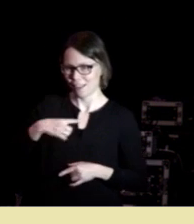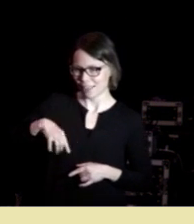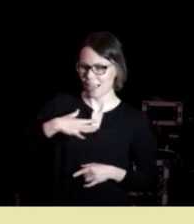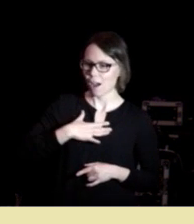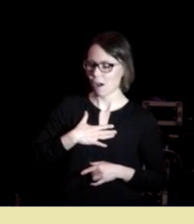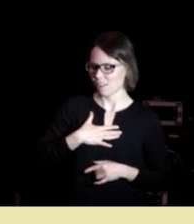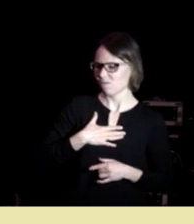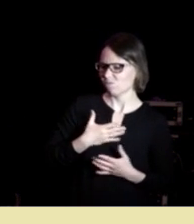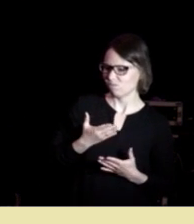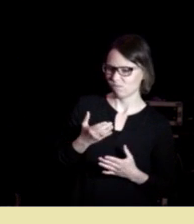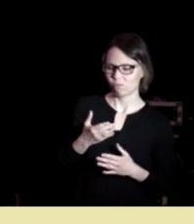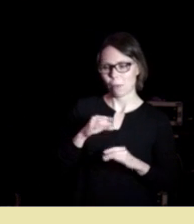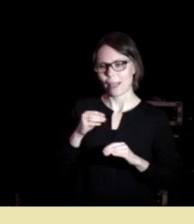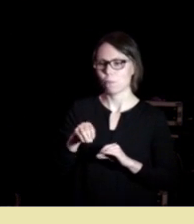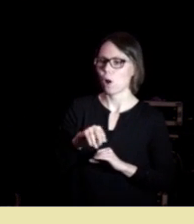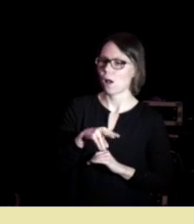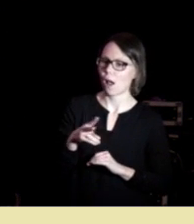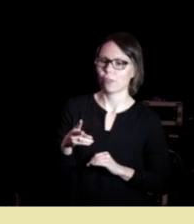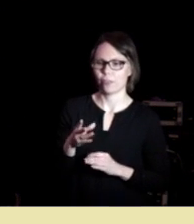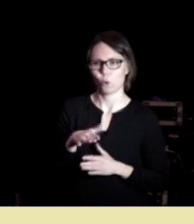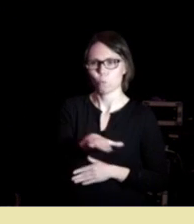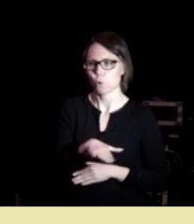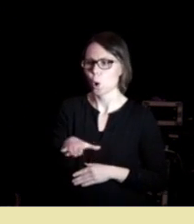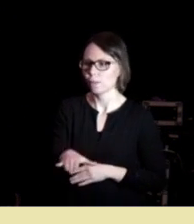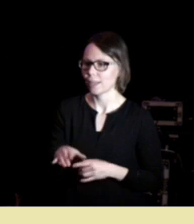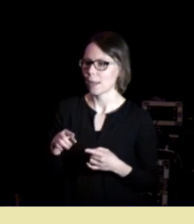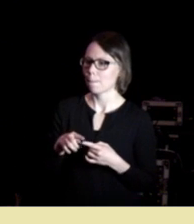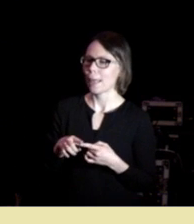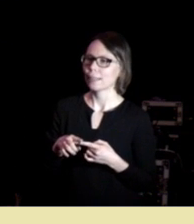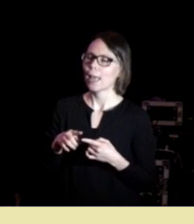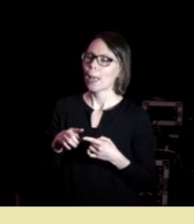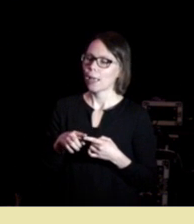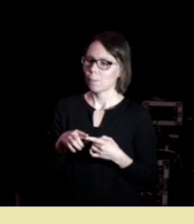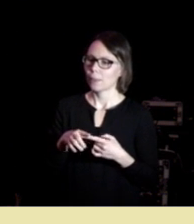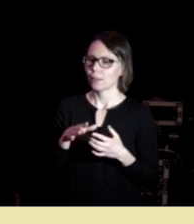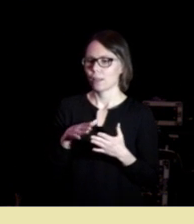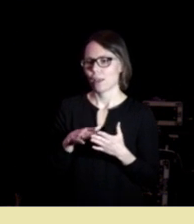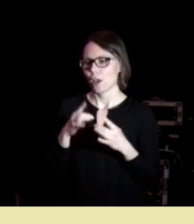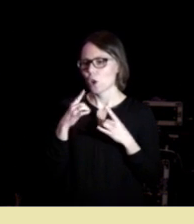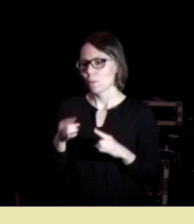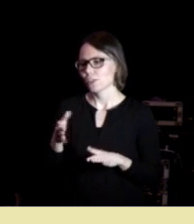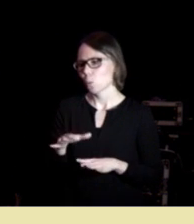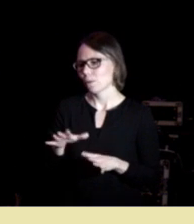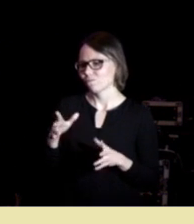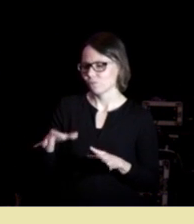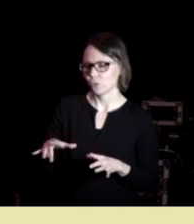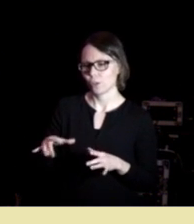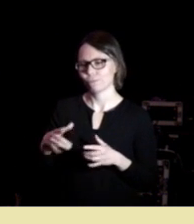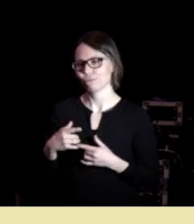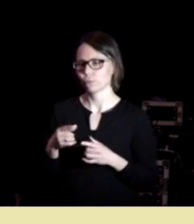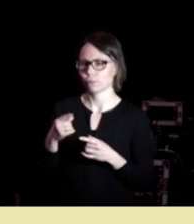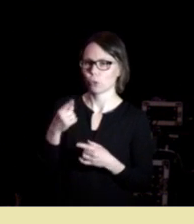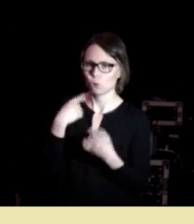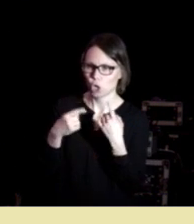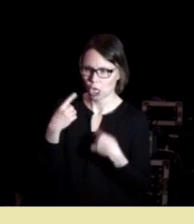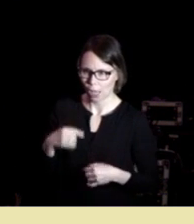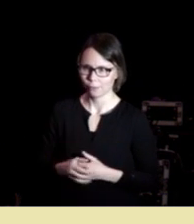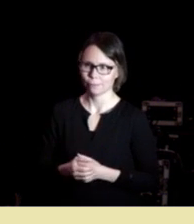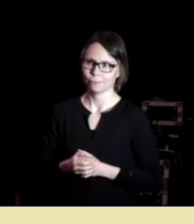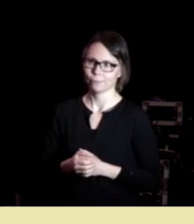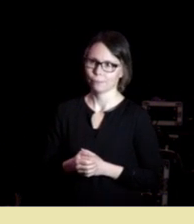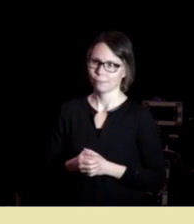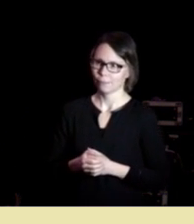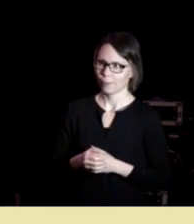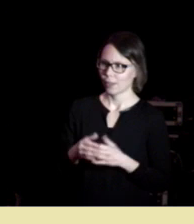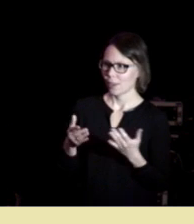tross alt bedre på en del andre kår, men det rapporteres om en form for ulykke. Det som er problematisk med mange mennesker er at vi vet